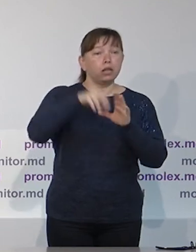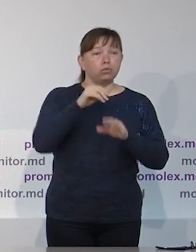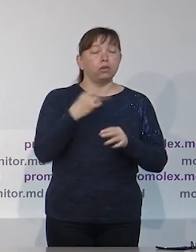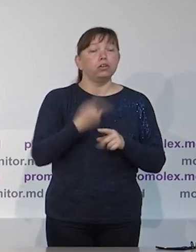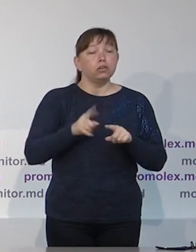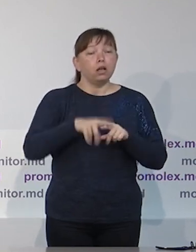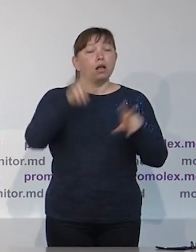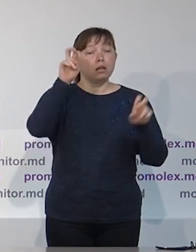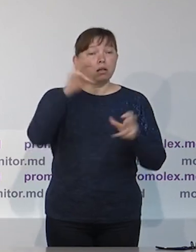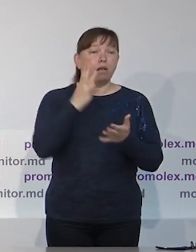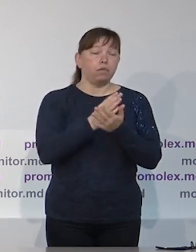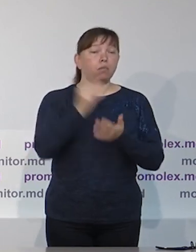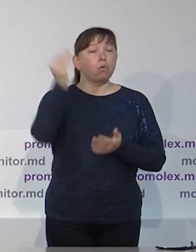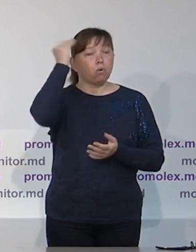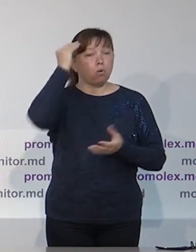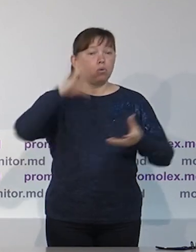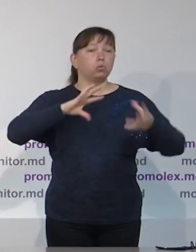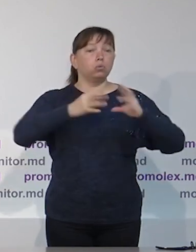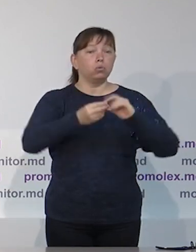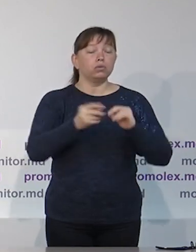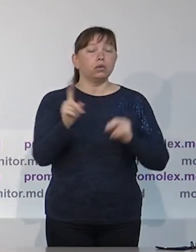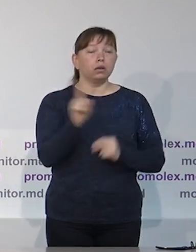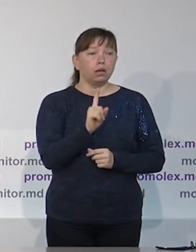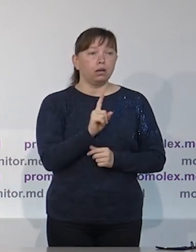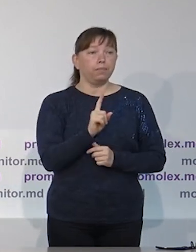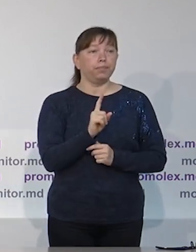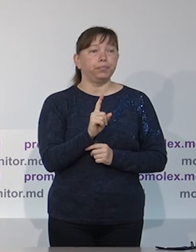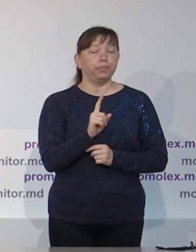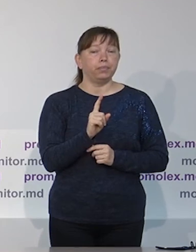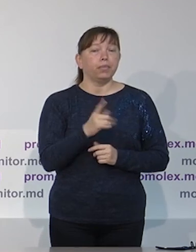добровольному соблюдению